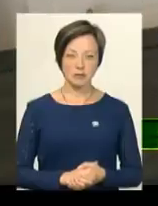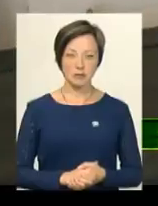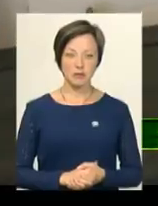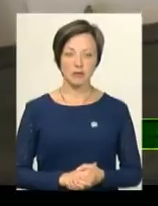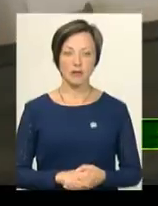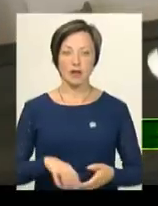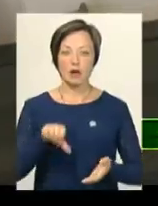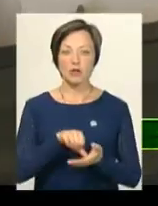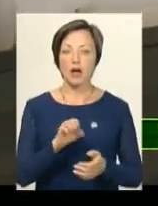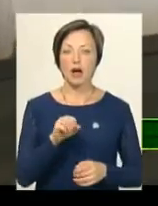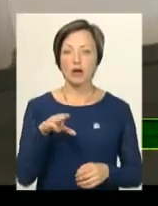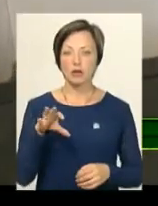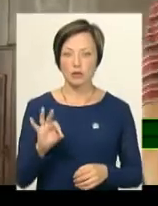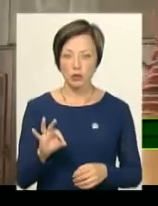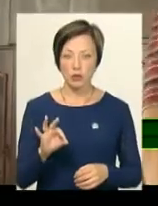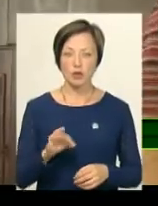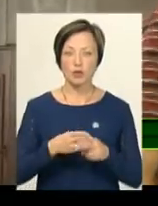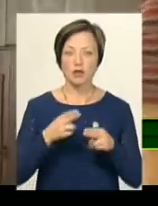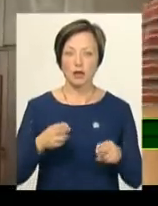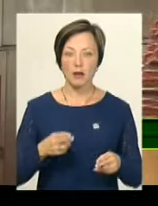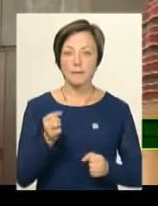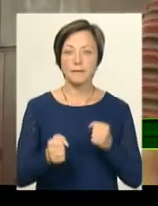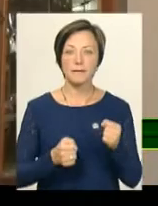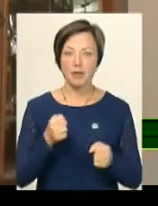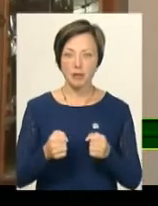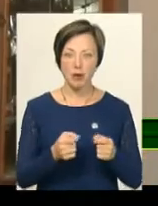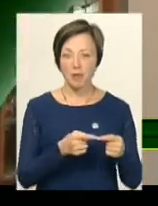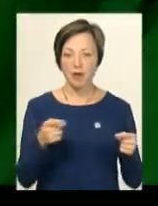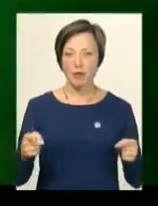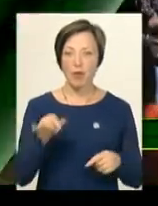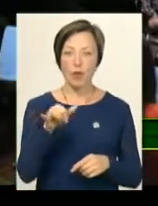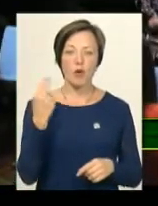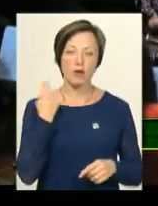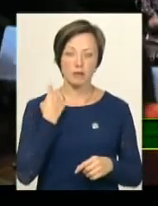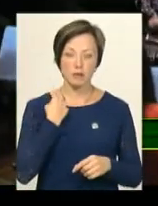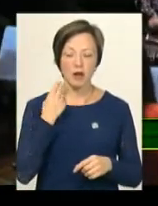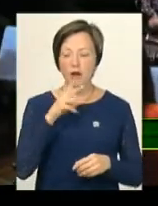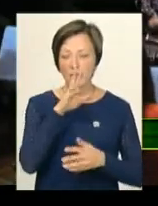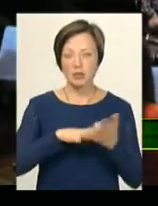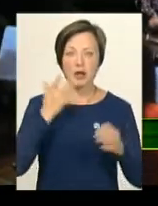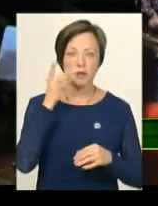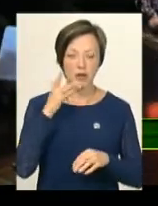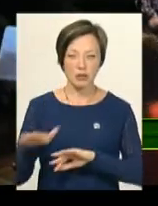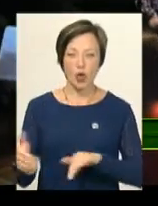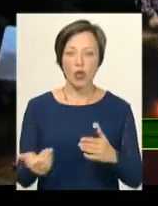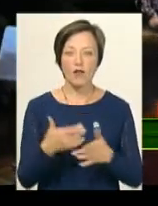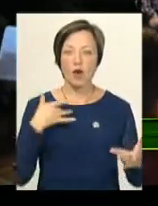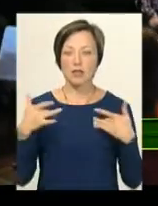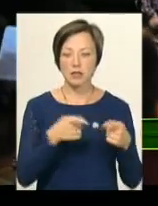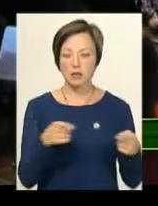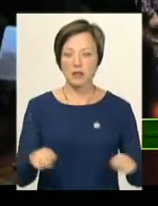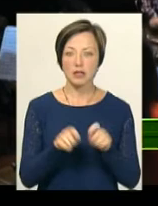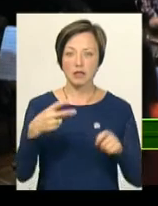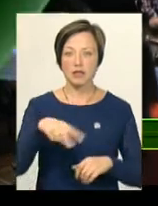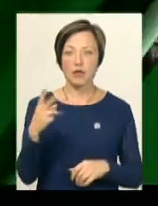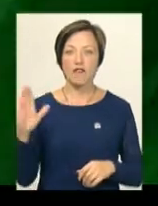Учасник АТО Олександр Дармороз з Дунаєвців бігтиме марафон у Вашингтоні. Новий концертний сезон відкриють 22 вересня в